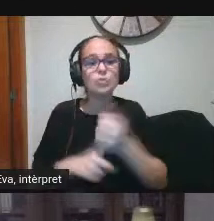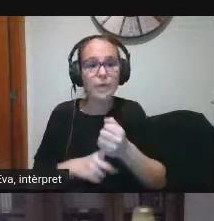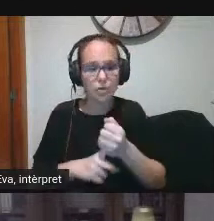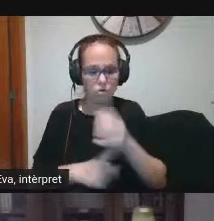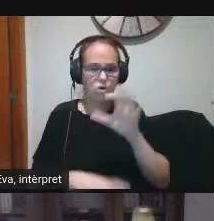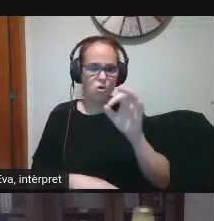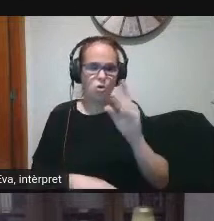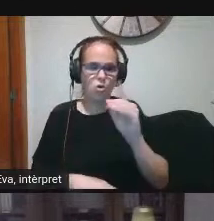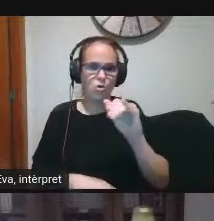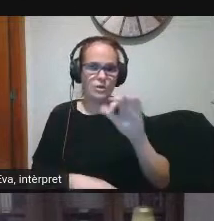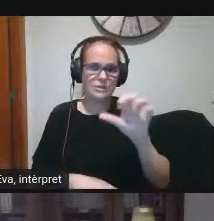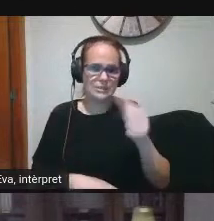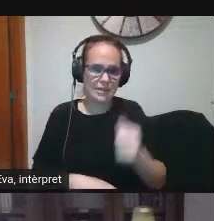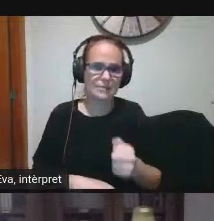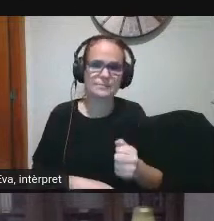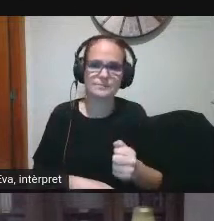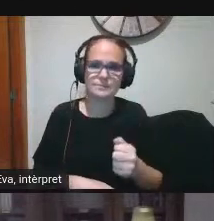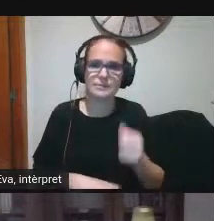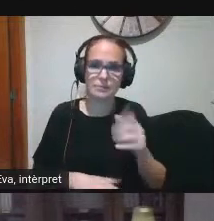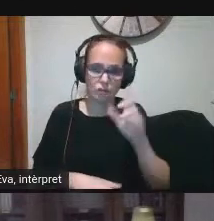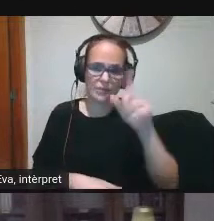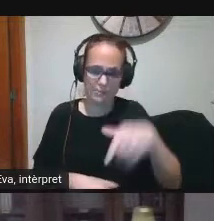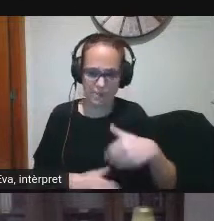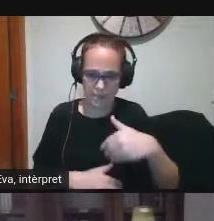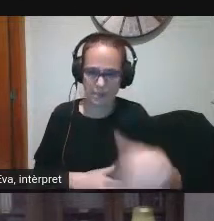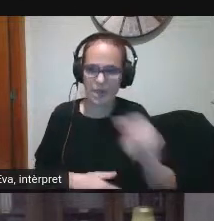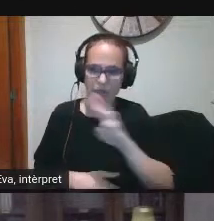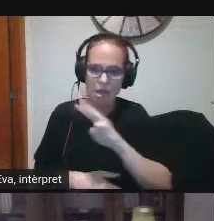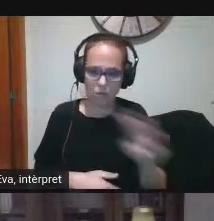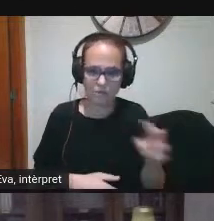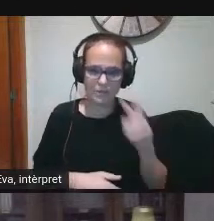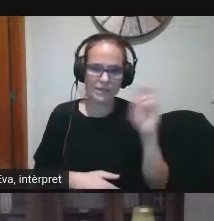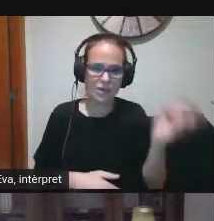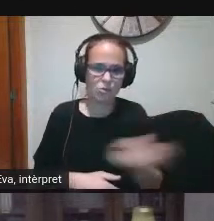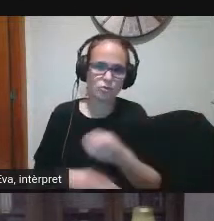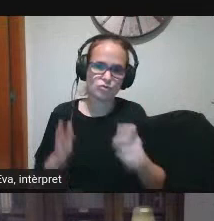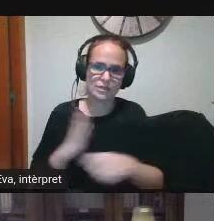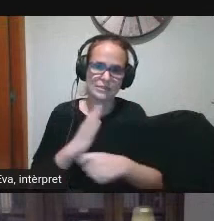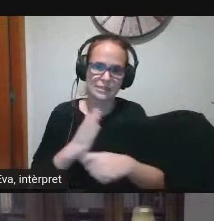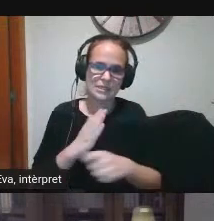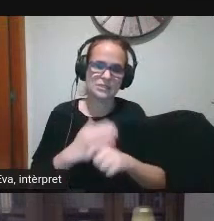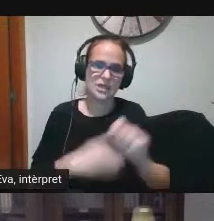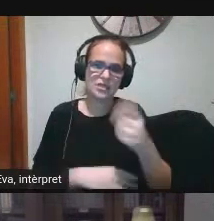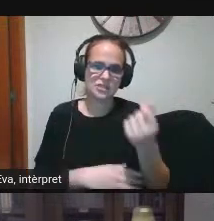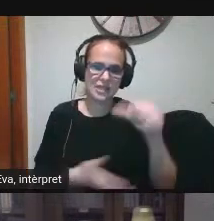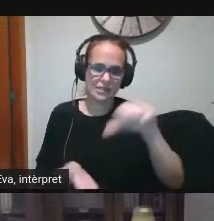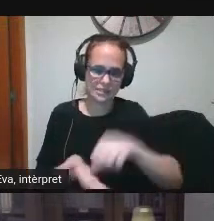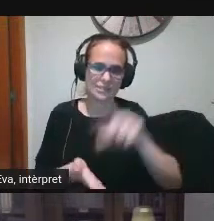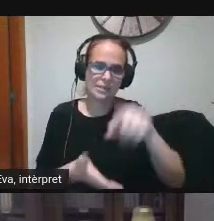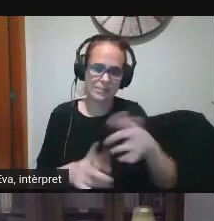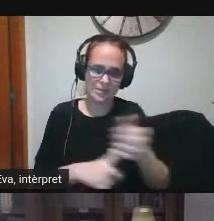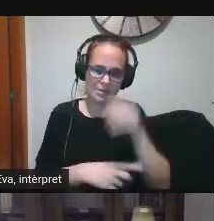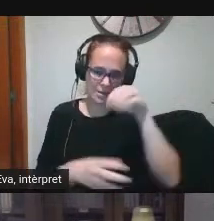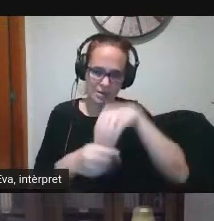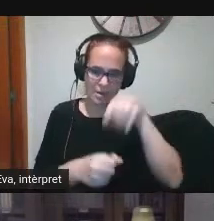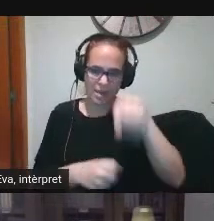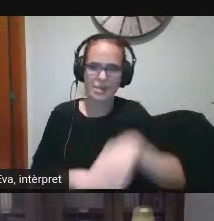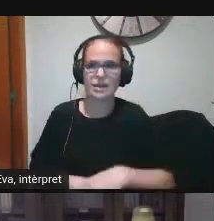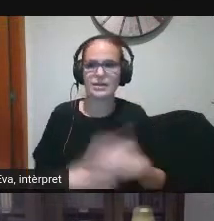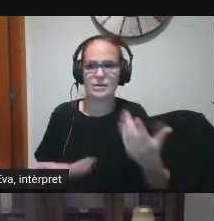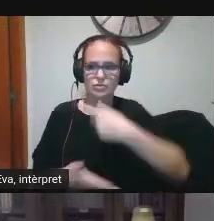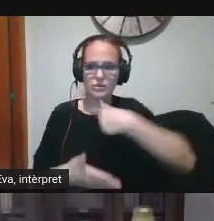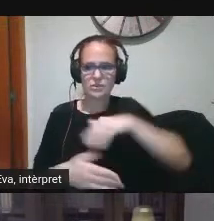trobareu més endavant com a recurs al web de recursos de l'estratègia digital de centre per tant us